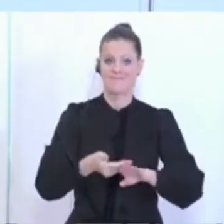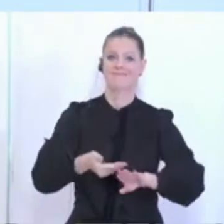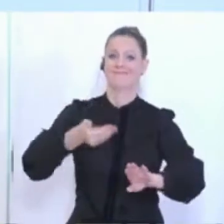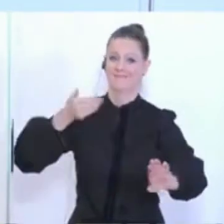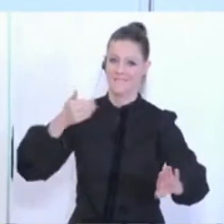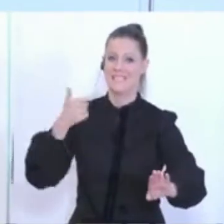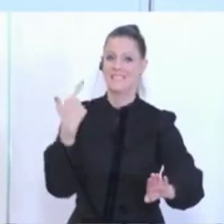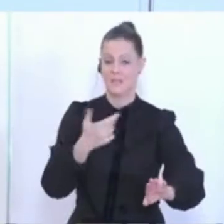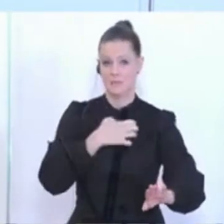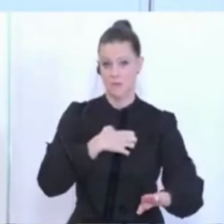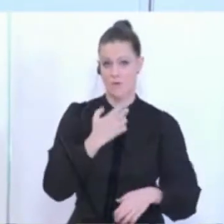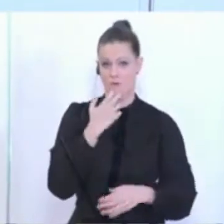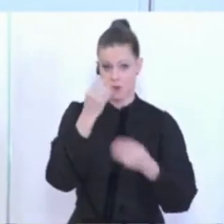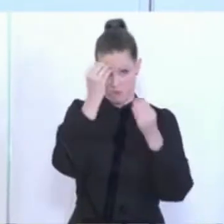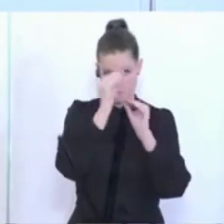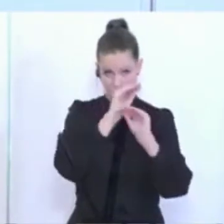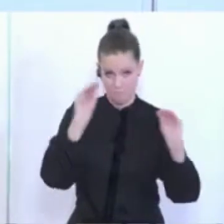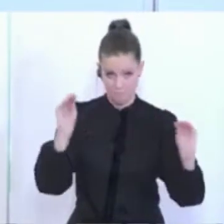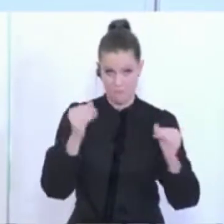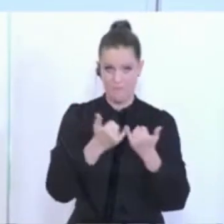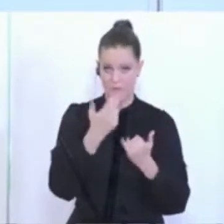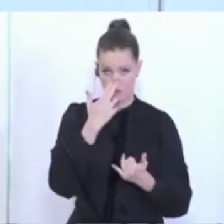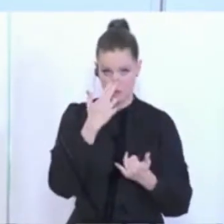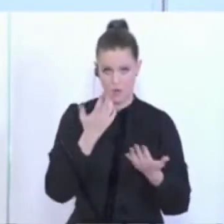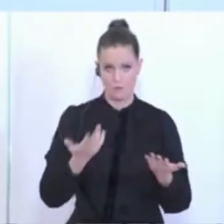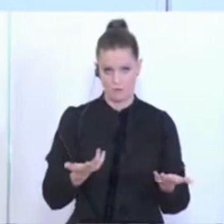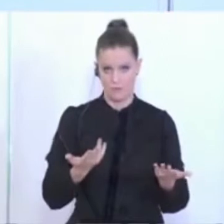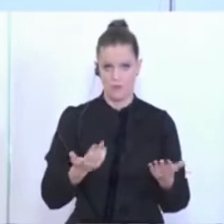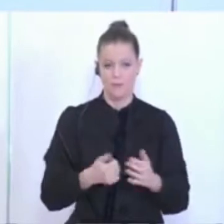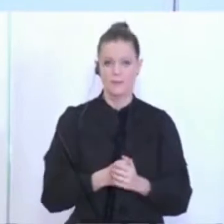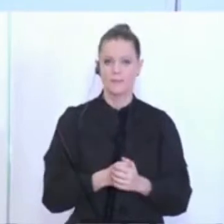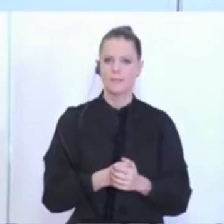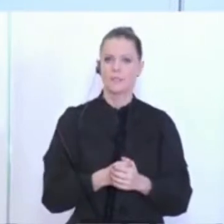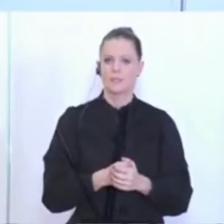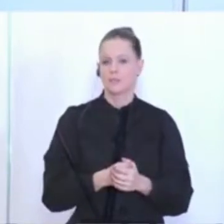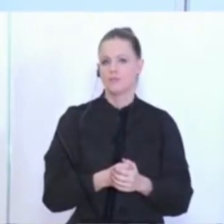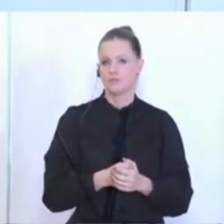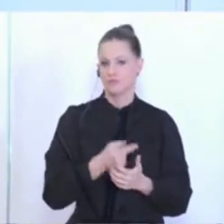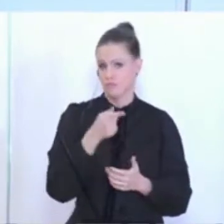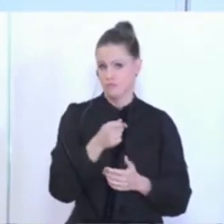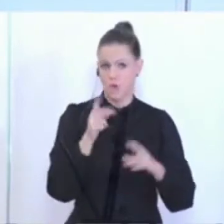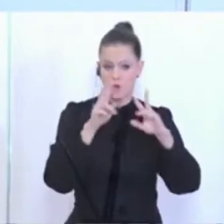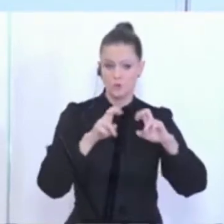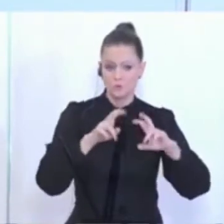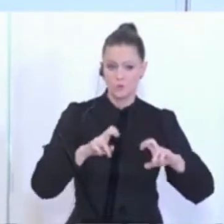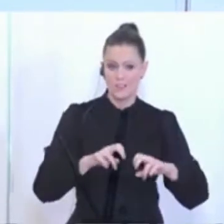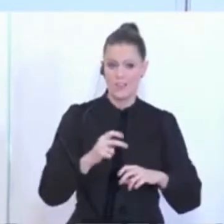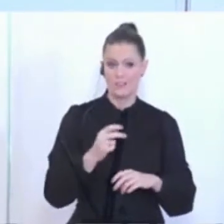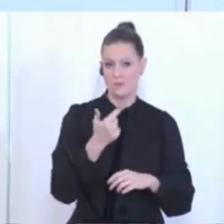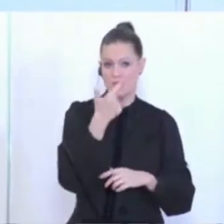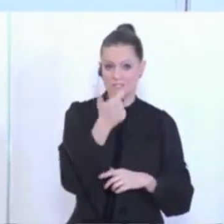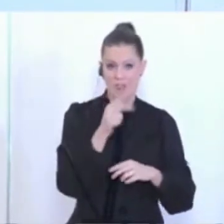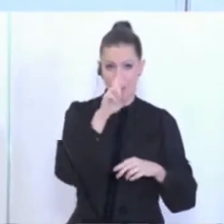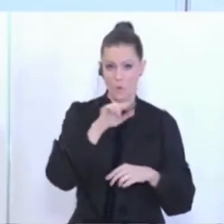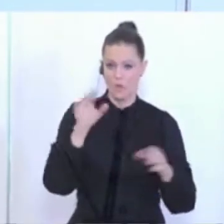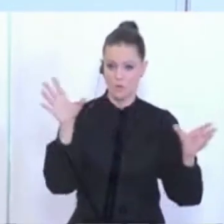ich wollte das nur einmal erwähnen, das ist sozusagen immerhin eine Studie von zwei Universitäten gemeinsam,